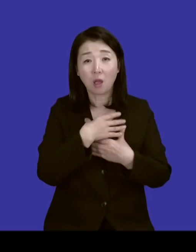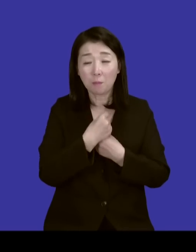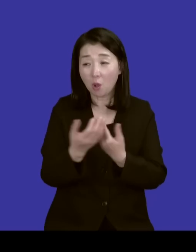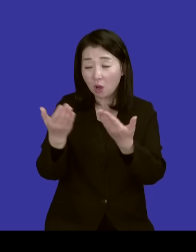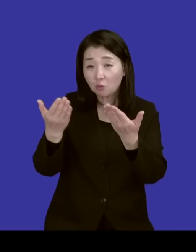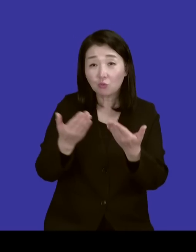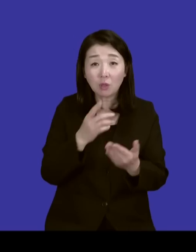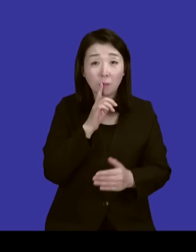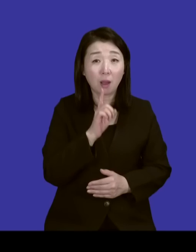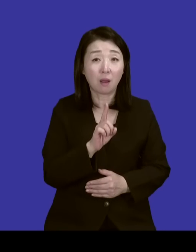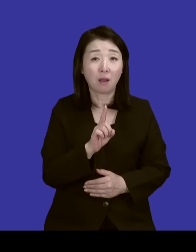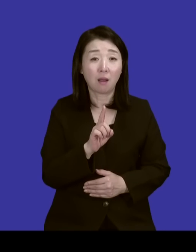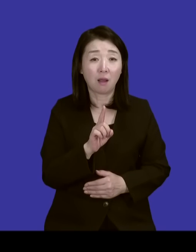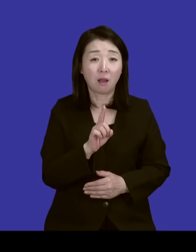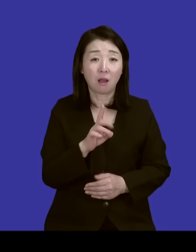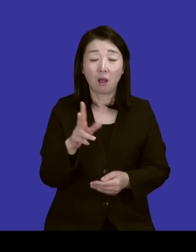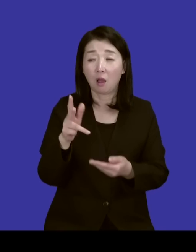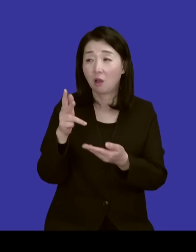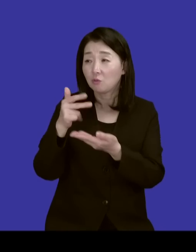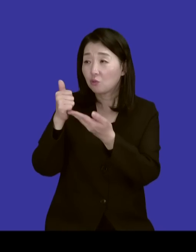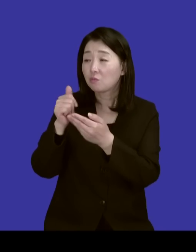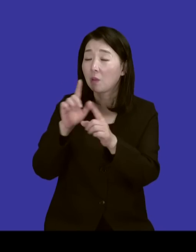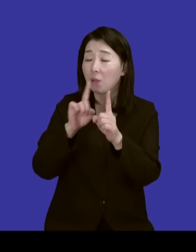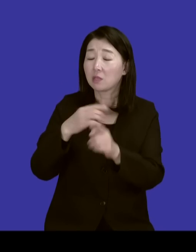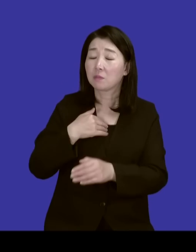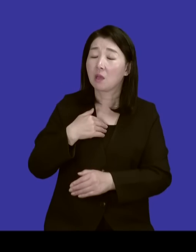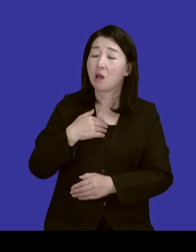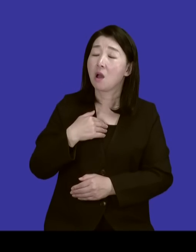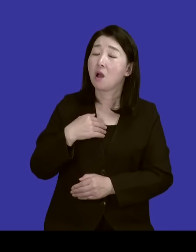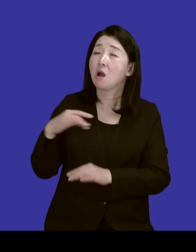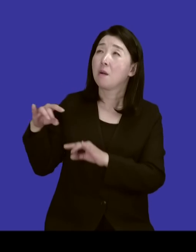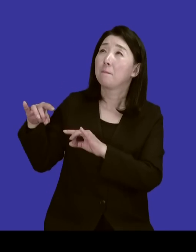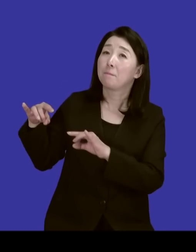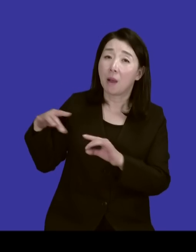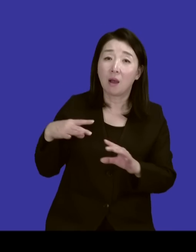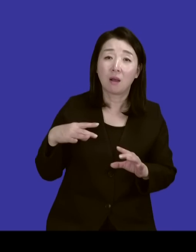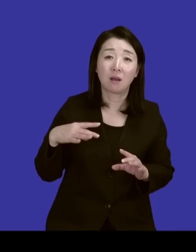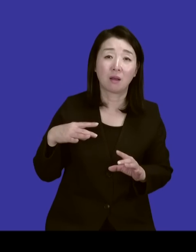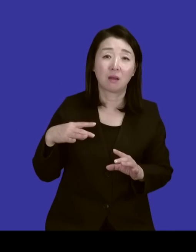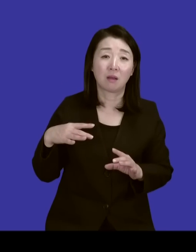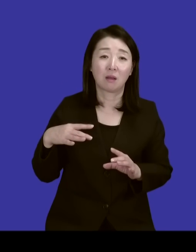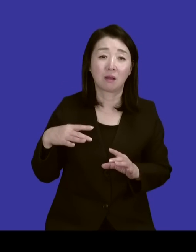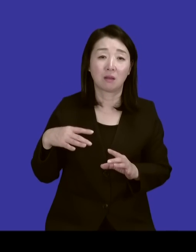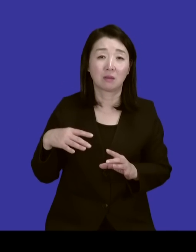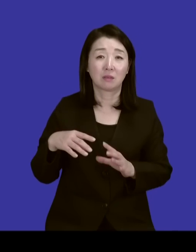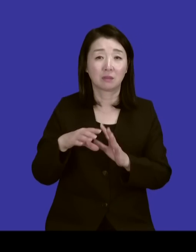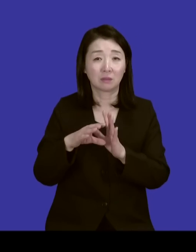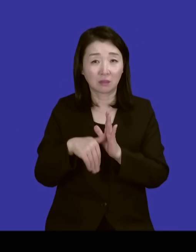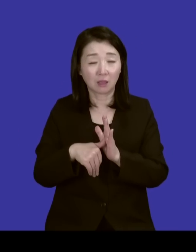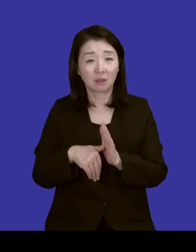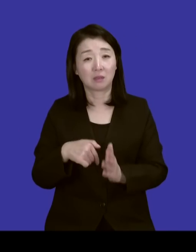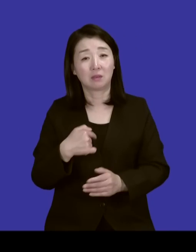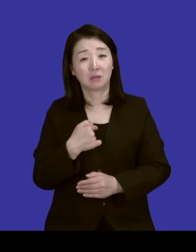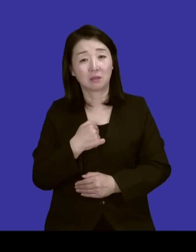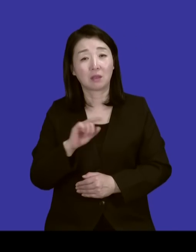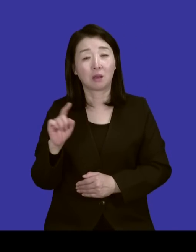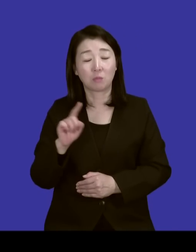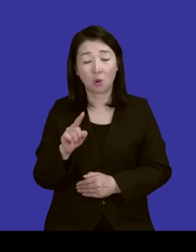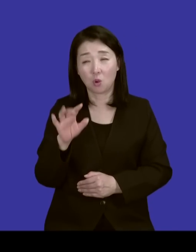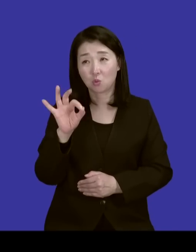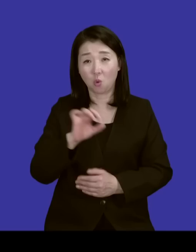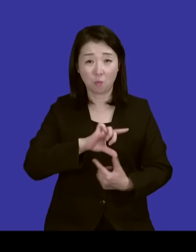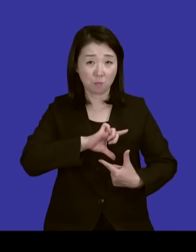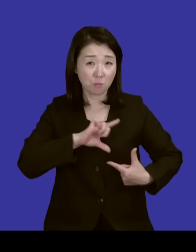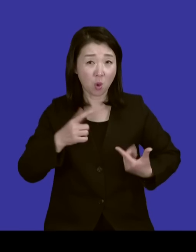준다는 그 주님의 말씀이 제 가슴을 치면서 저에게 돈과